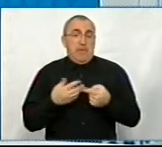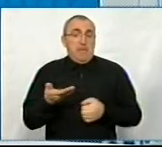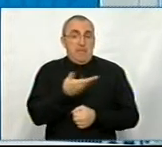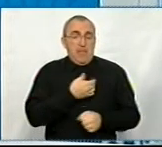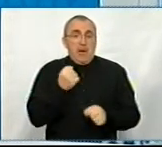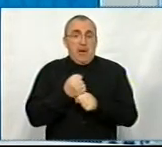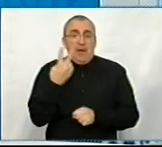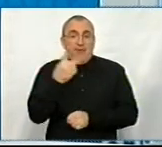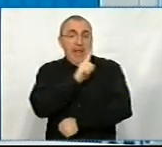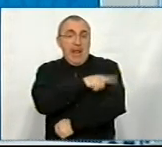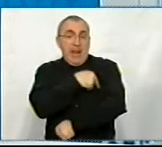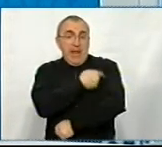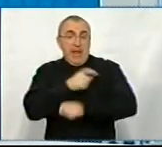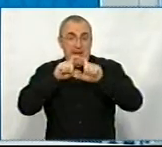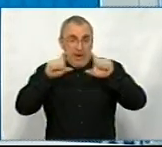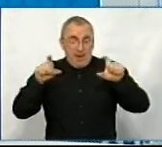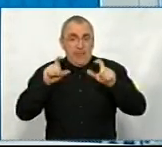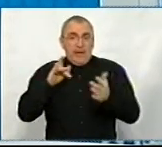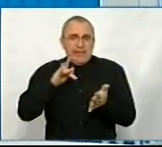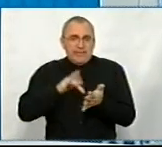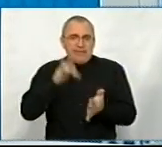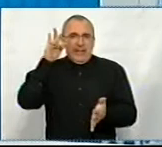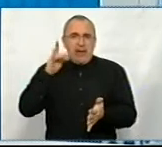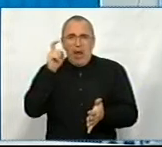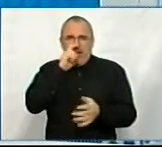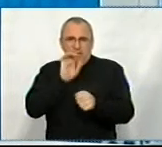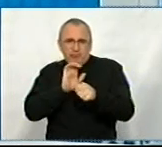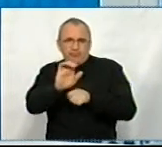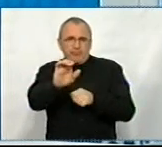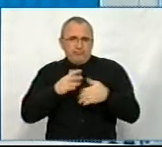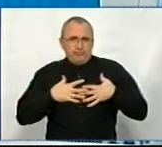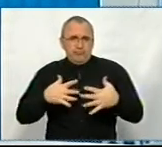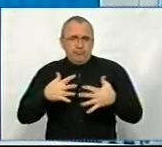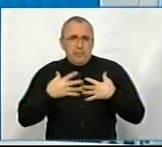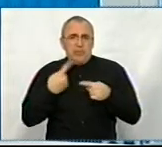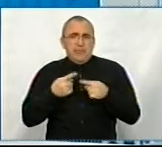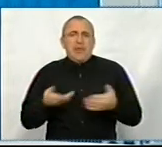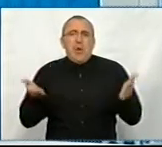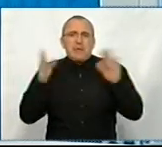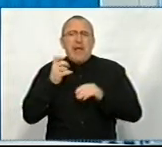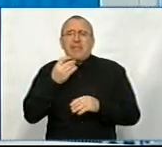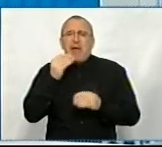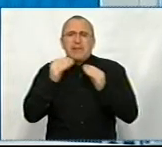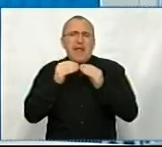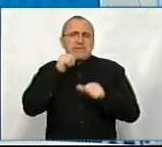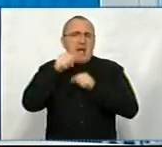зробили дві лікарні, де ми провели централізовану подачу кисню, тому що це залишиться на 10-річчя.